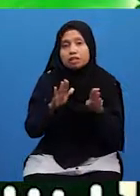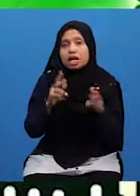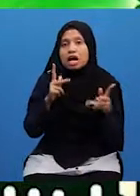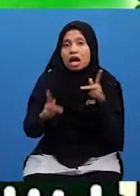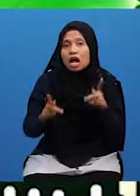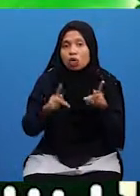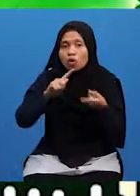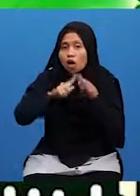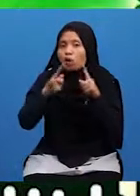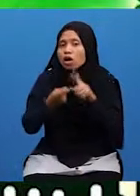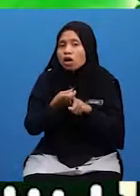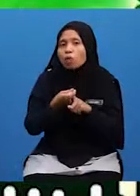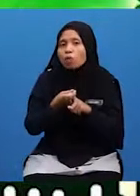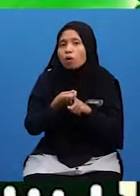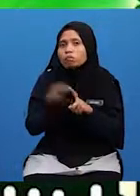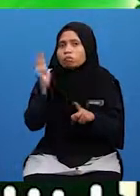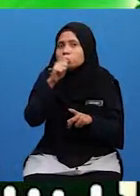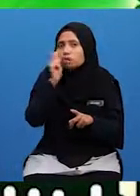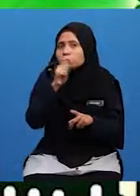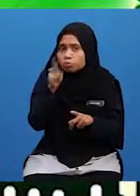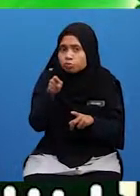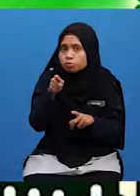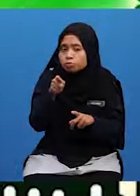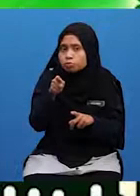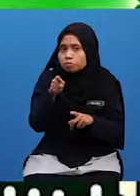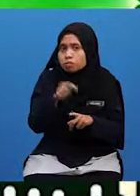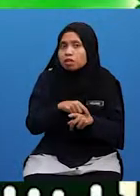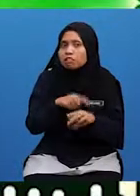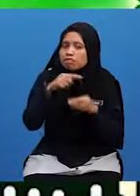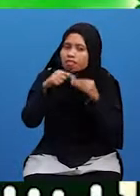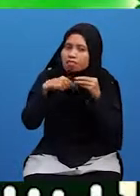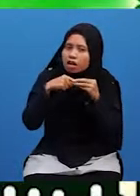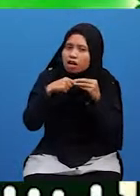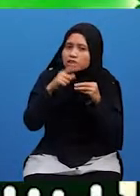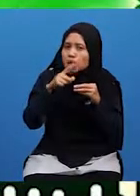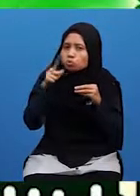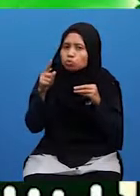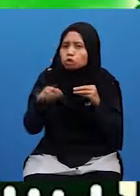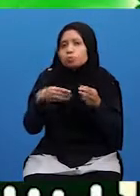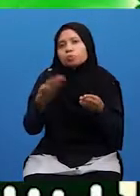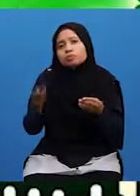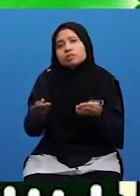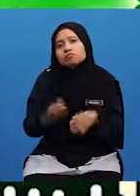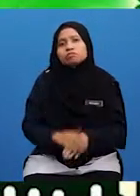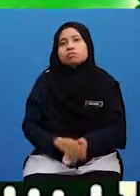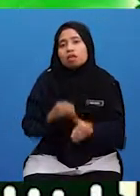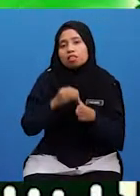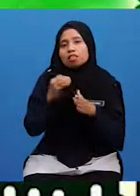Jika Kawan-kawan Murid-murid Berbohong Dengan Murid-murid Mengenai Sesuatu Perkara